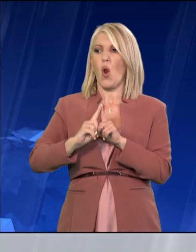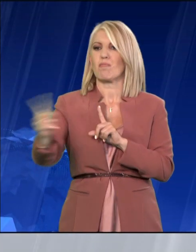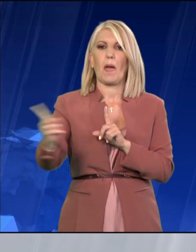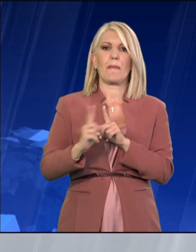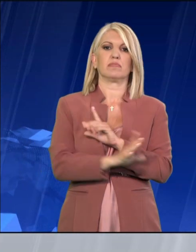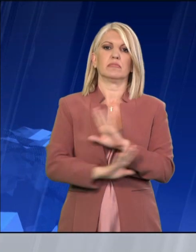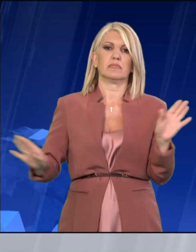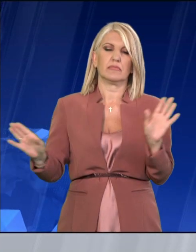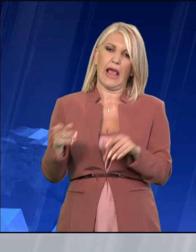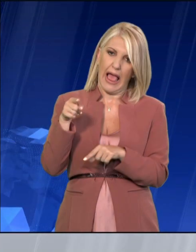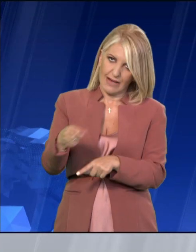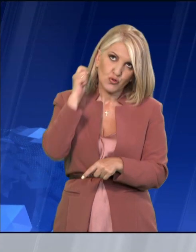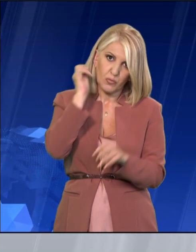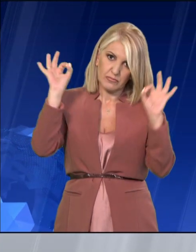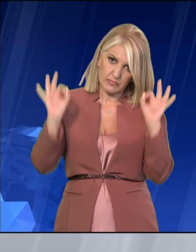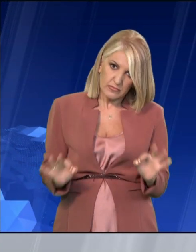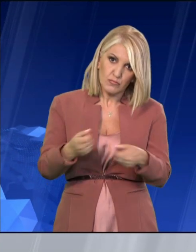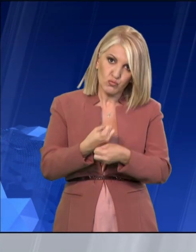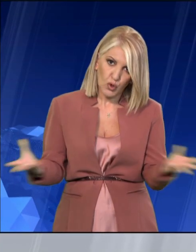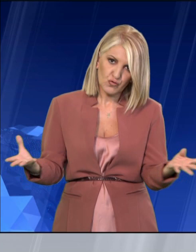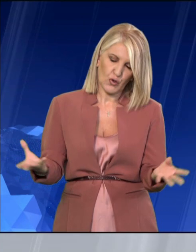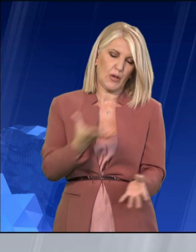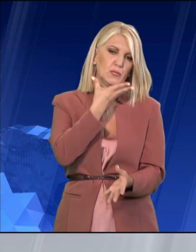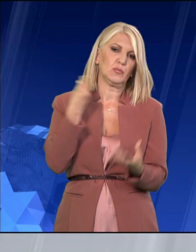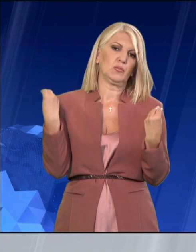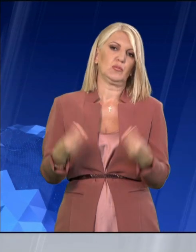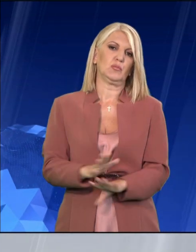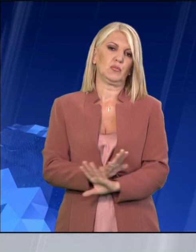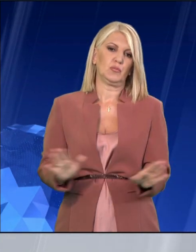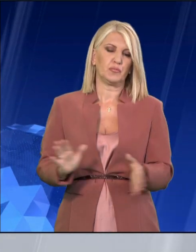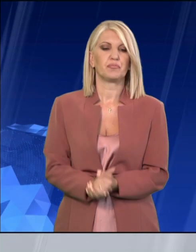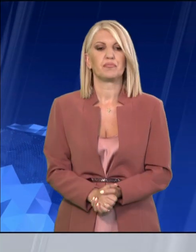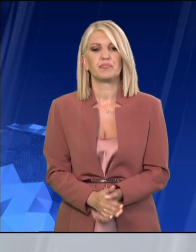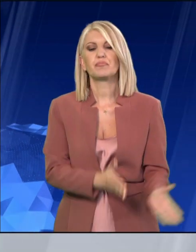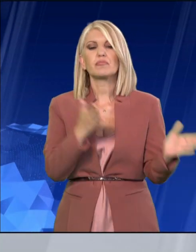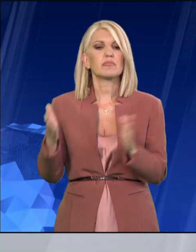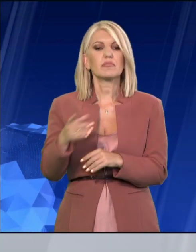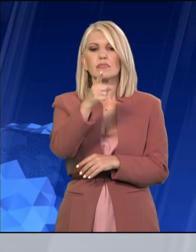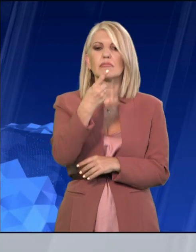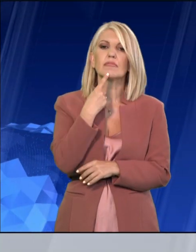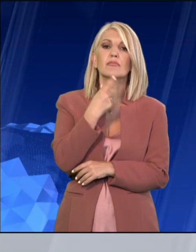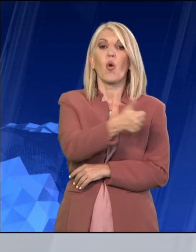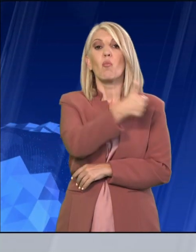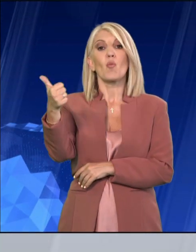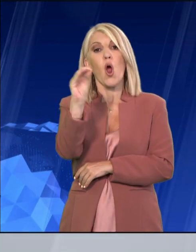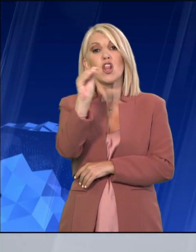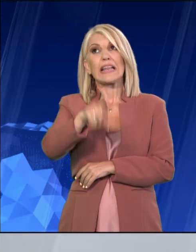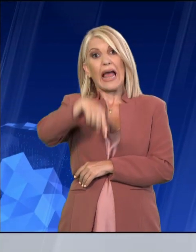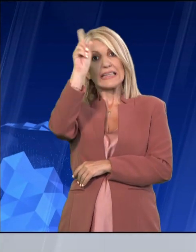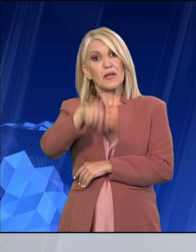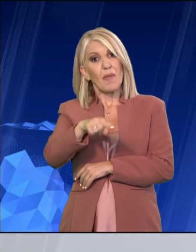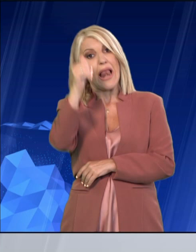ημερών, ότι περνάνε τον πύχη των προσδοκιών. Κάθε Τετάρτη, ποιος ταξιδεύει Τετάρτη, εμάς δεν μας πιάνει, καμία.